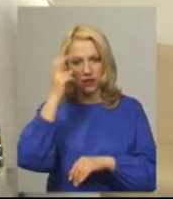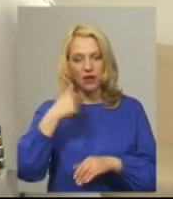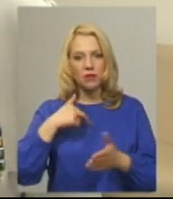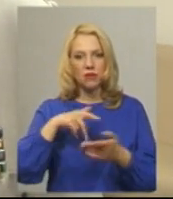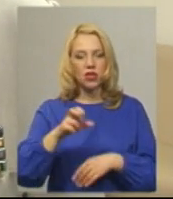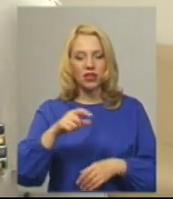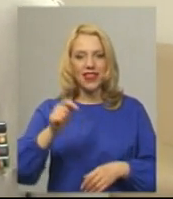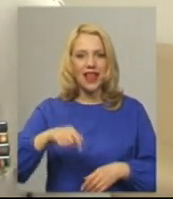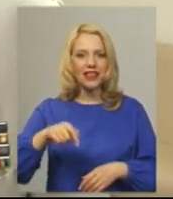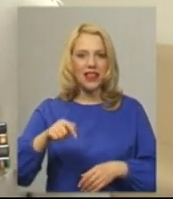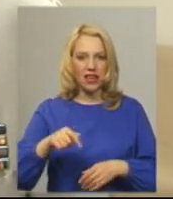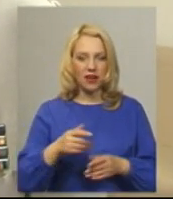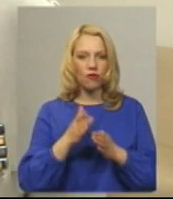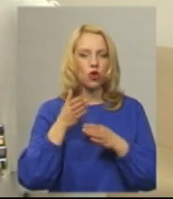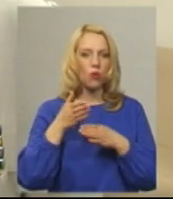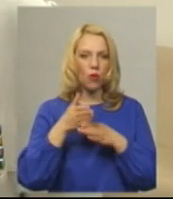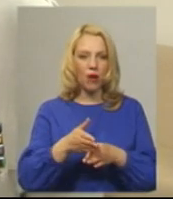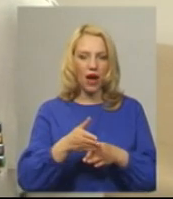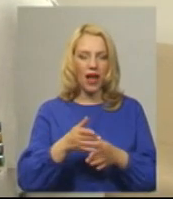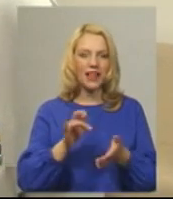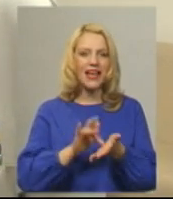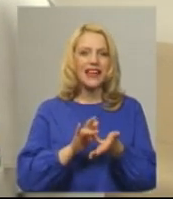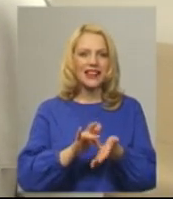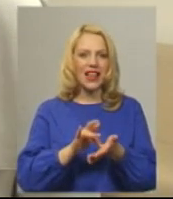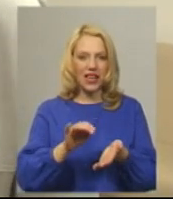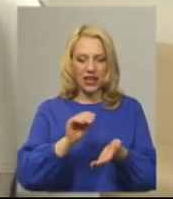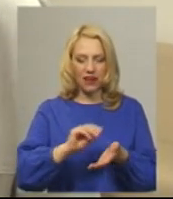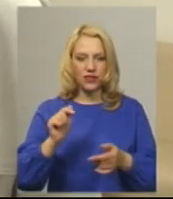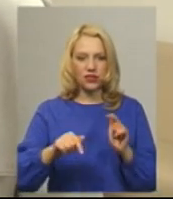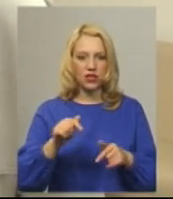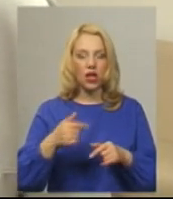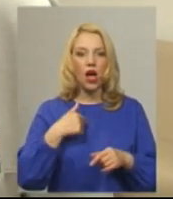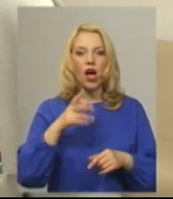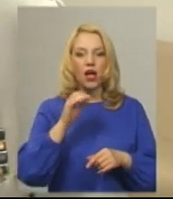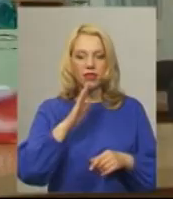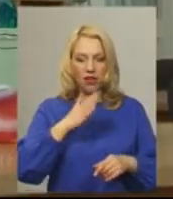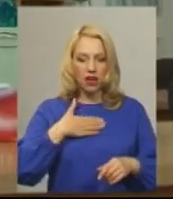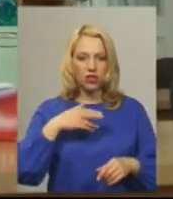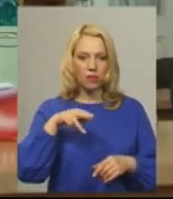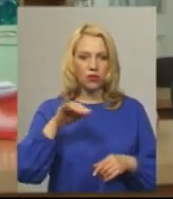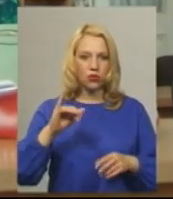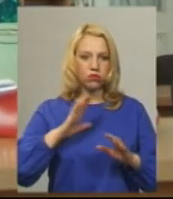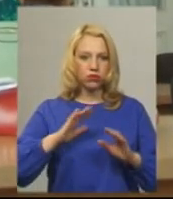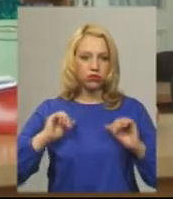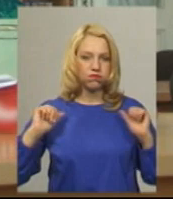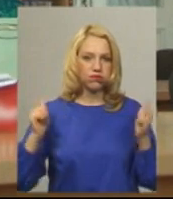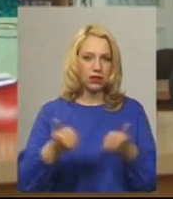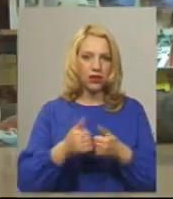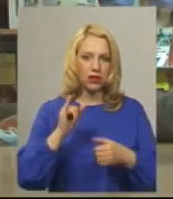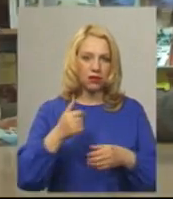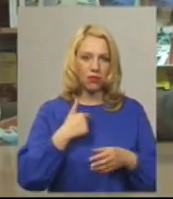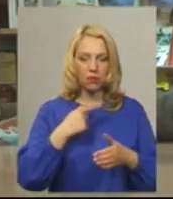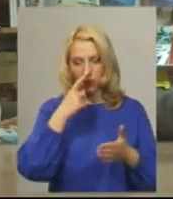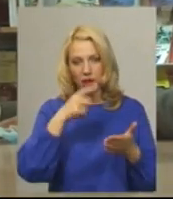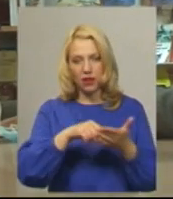Морзе, допомагали телеграфістам. Через кілька днів училища евакували. І ми опинилися під Москвою. Ветеран додає, прийшов всю